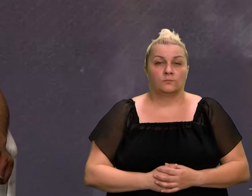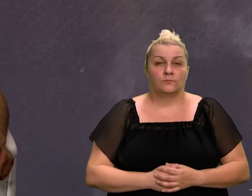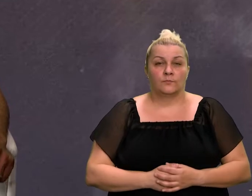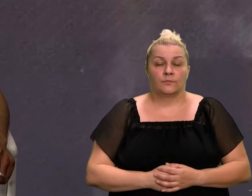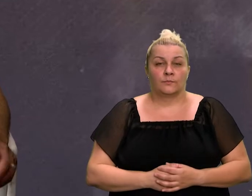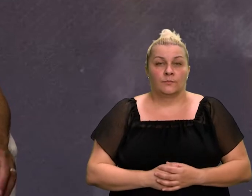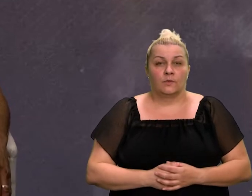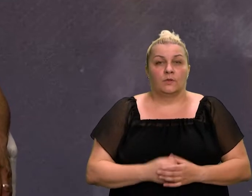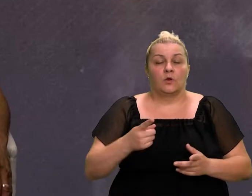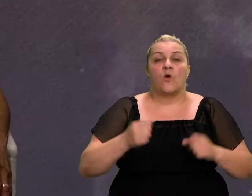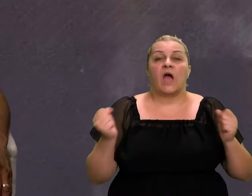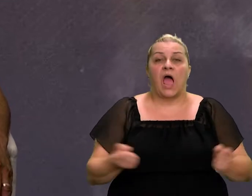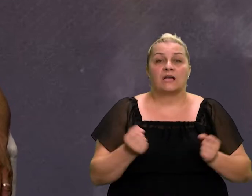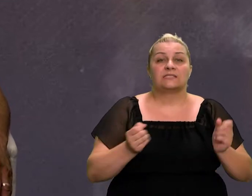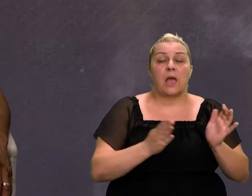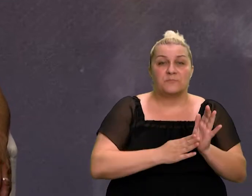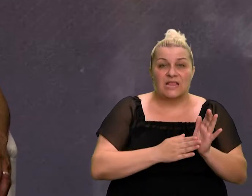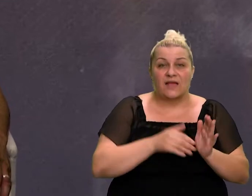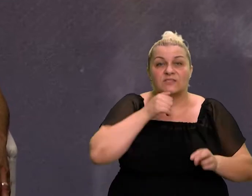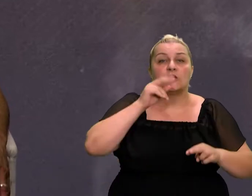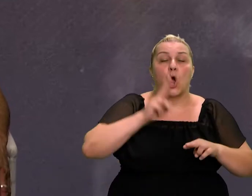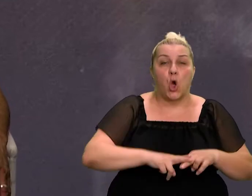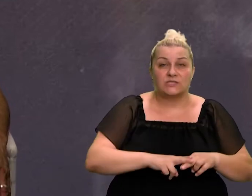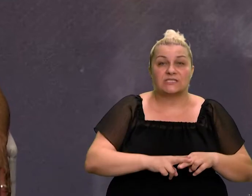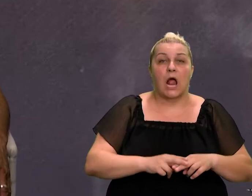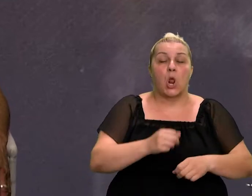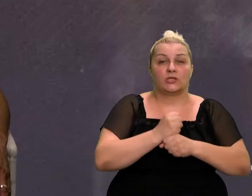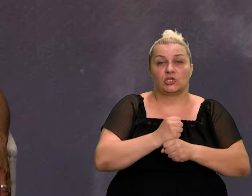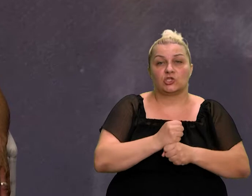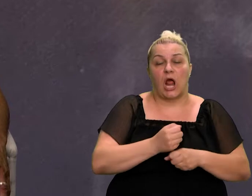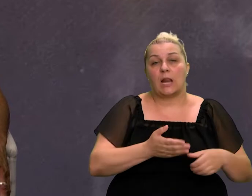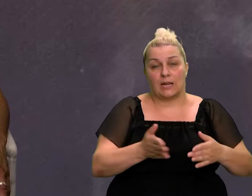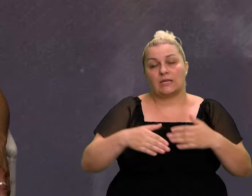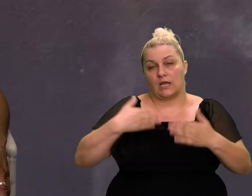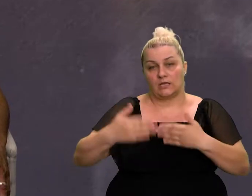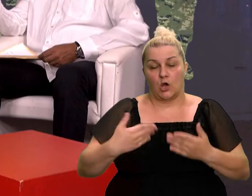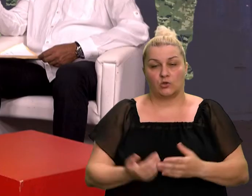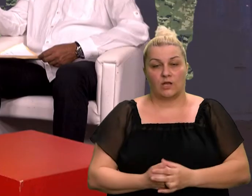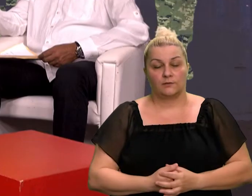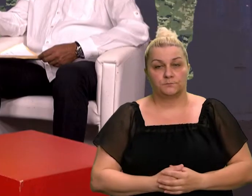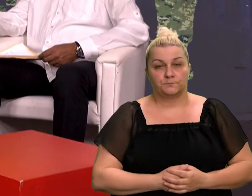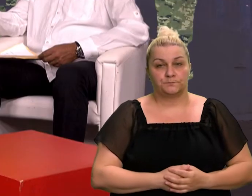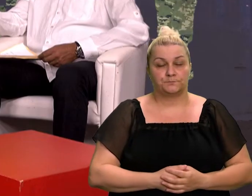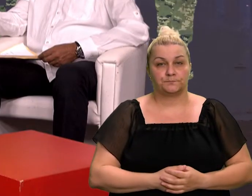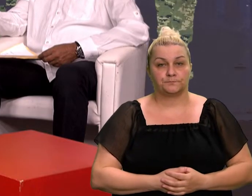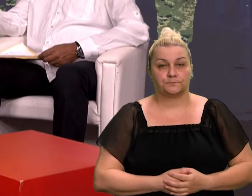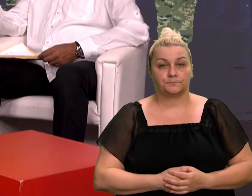imala, i sama akcija Miljevci, i sve ostalo, držanje linije. i oba. Da. E sad,